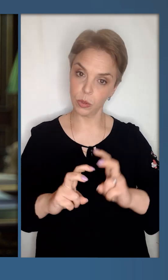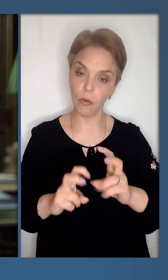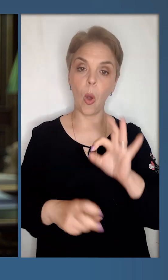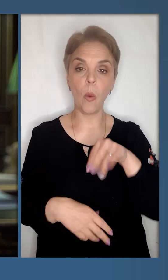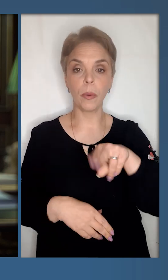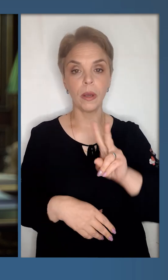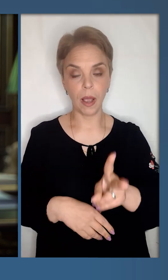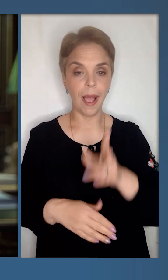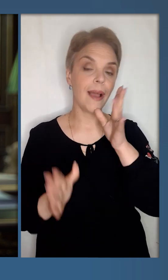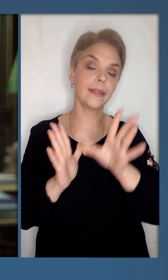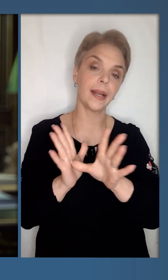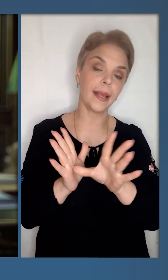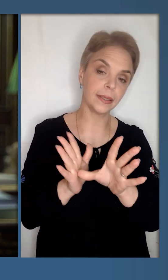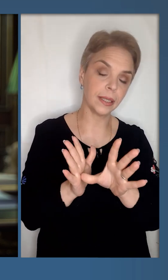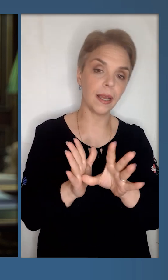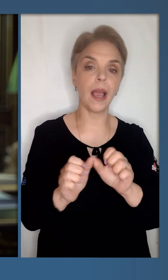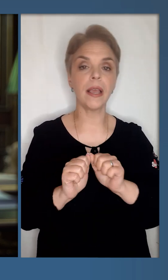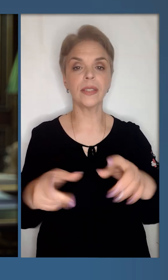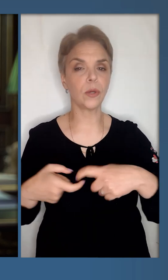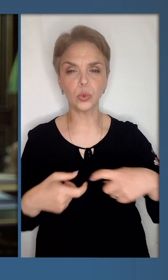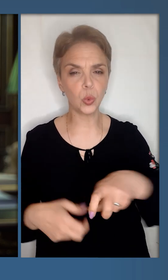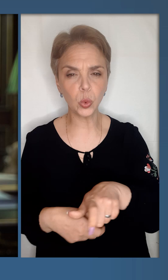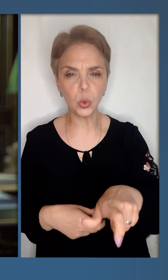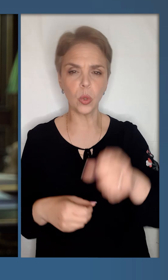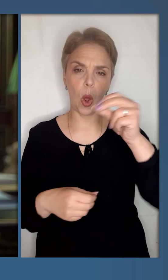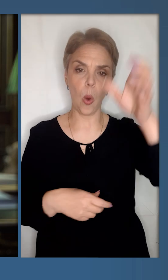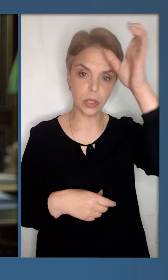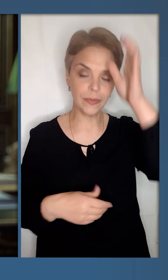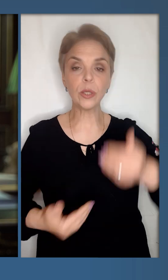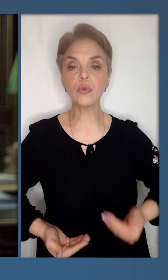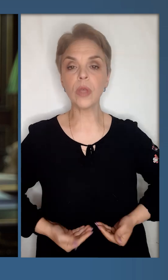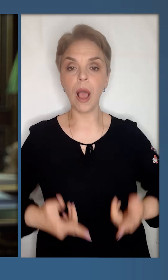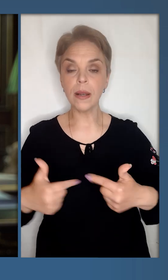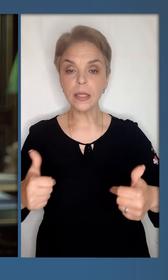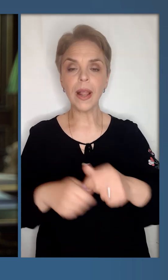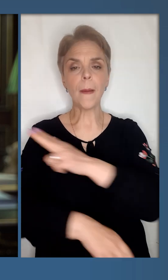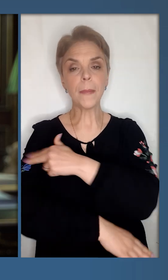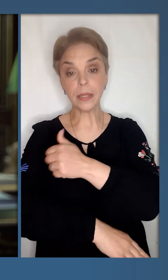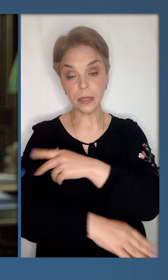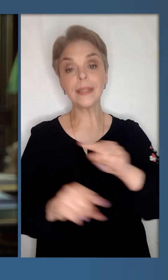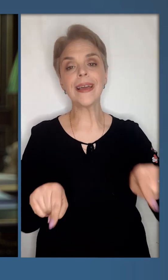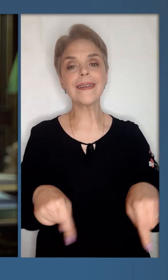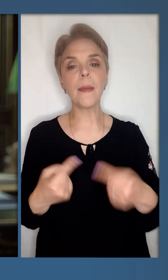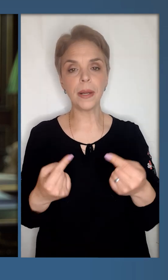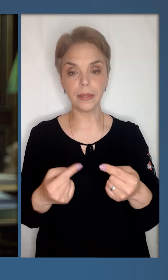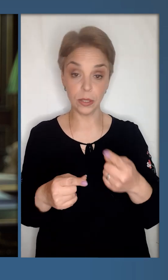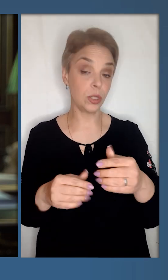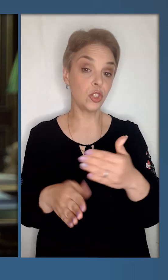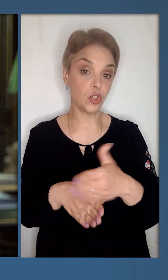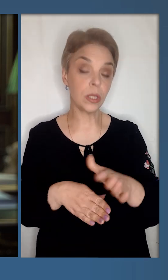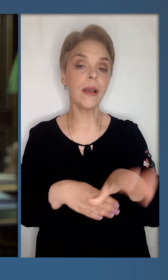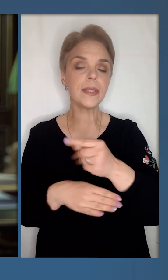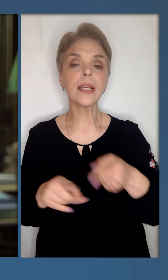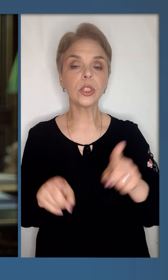промисловість, ОПК, енергетика, інфраструктура, освітня галузь, соціальна сфера, медицина, зокрема, реабілітаційний